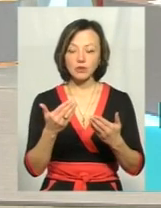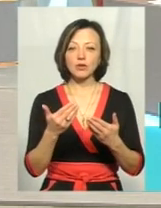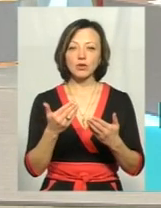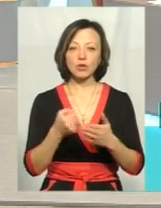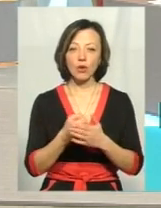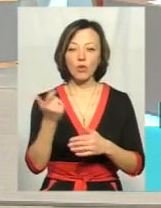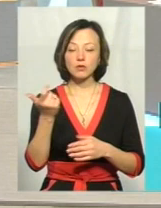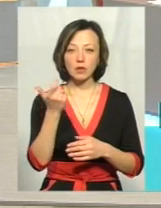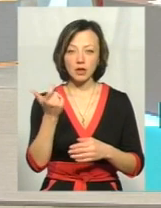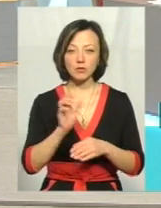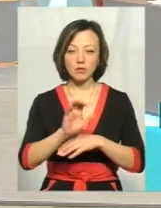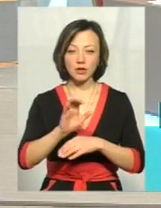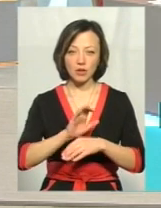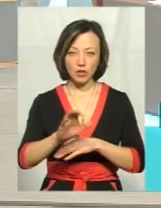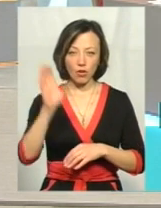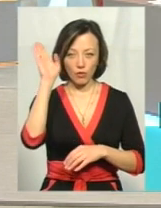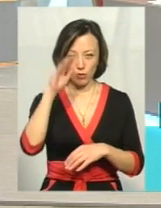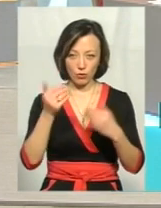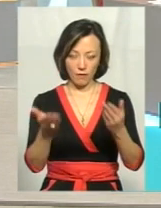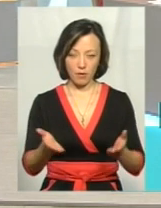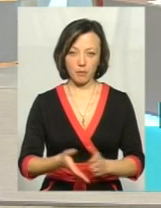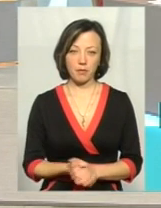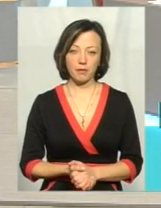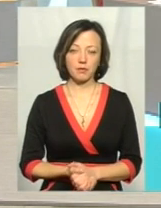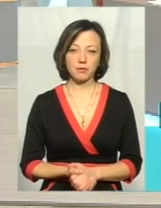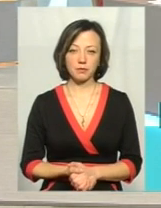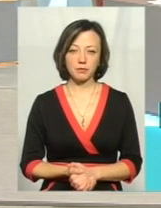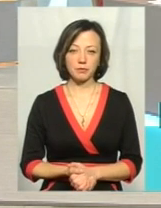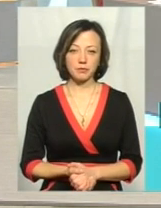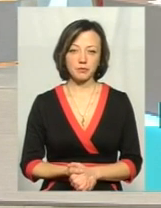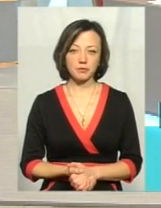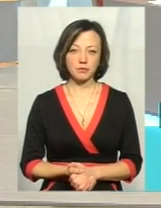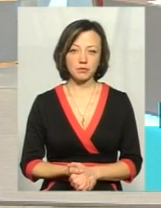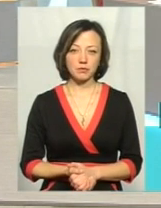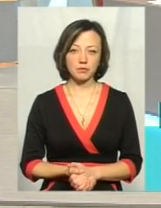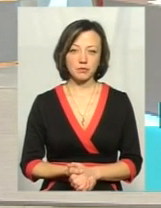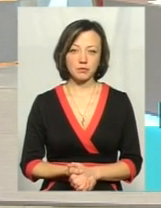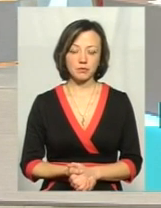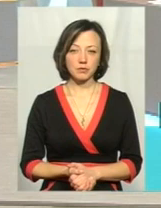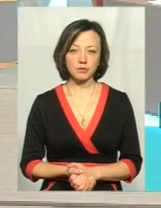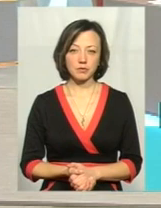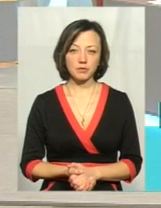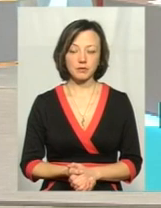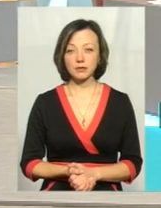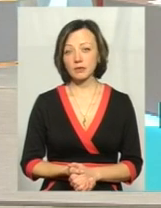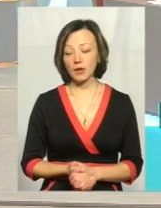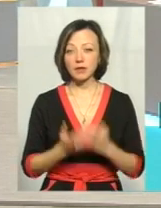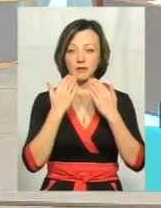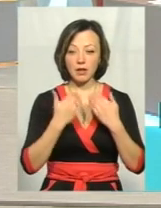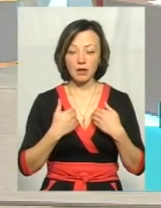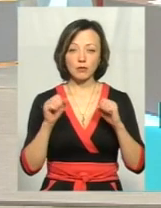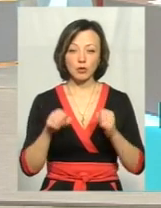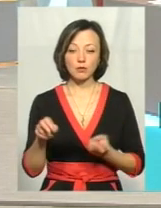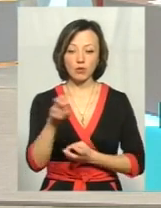господарства, яке є. Звертатись в службу, все-таки будемо шукати причину разом.